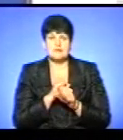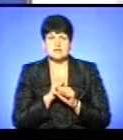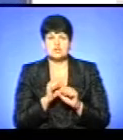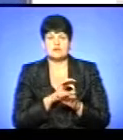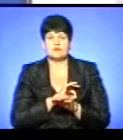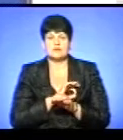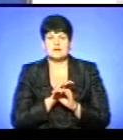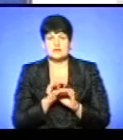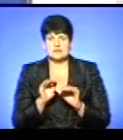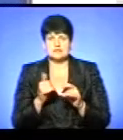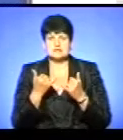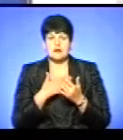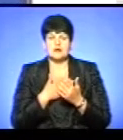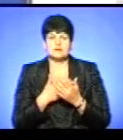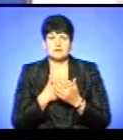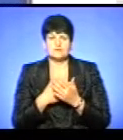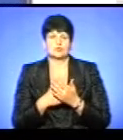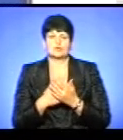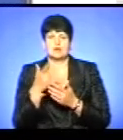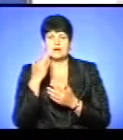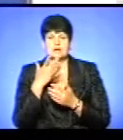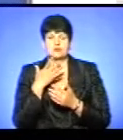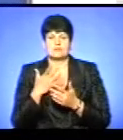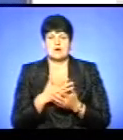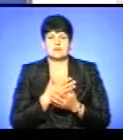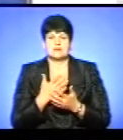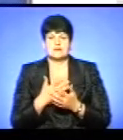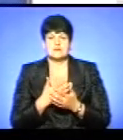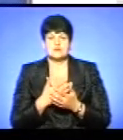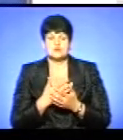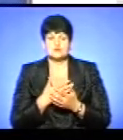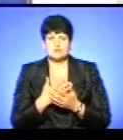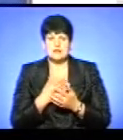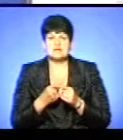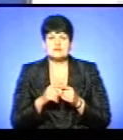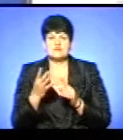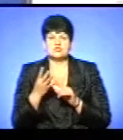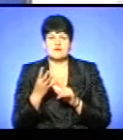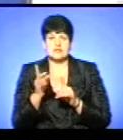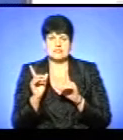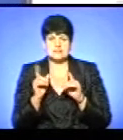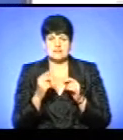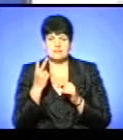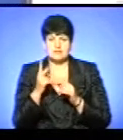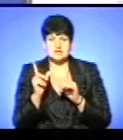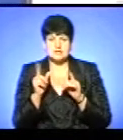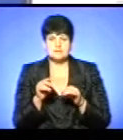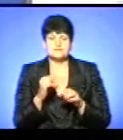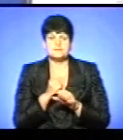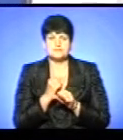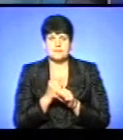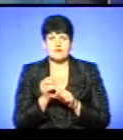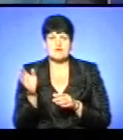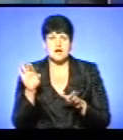діточок. Зараз активно літом ми активізувались, тому що це вже у нас четвертий заїзд. Два заїзди ми робили на